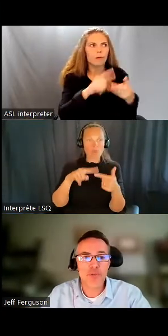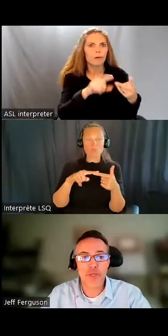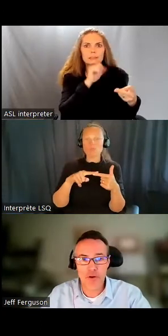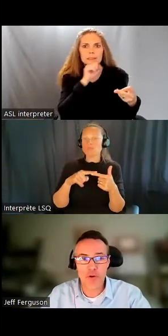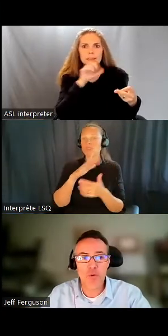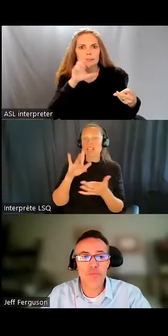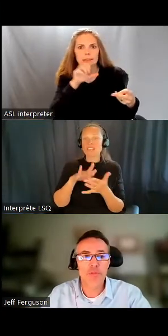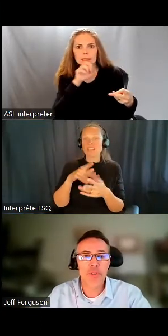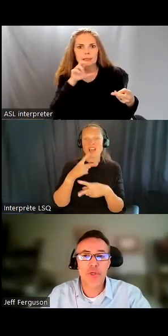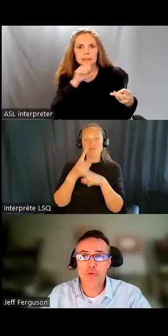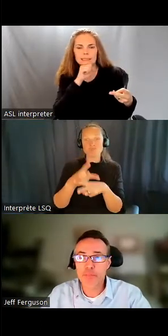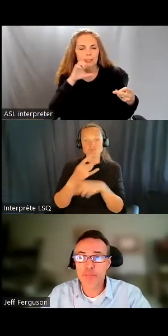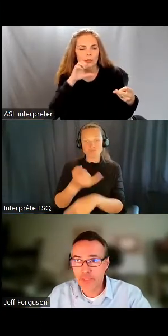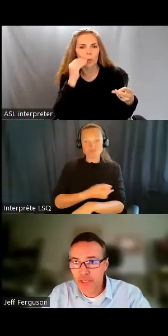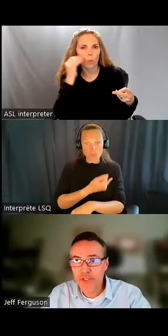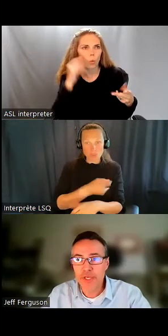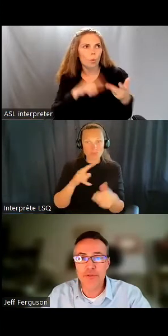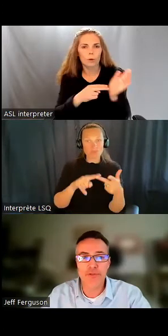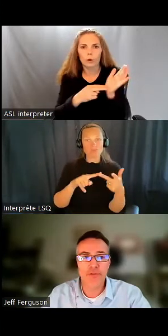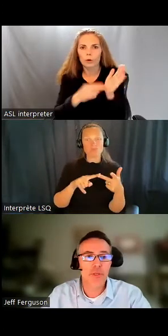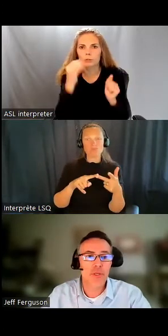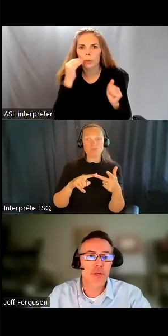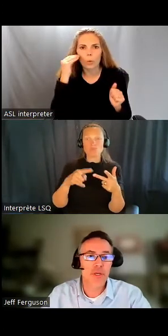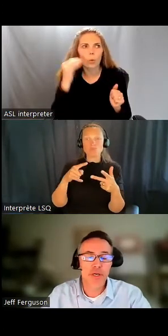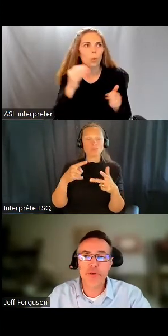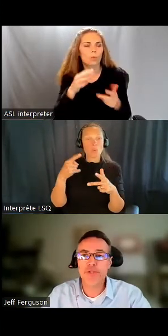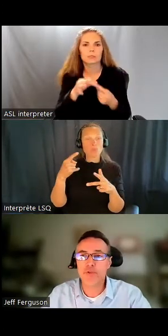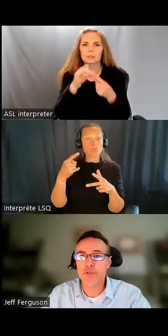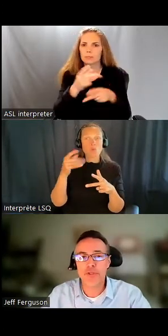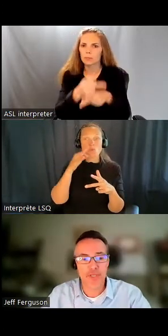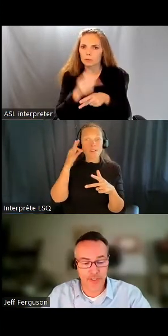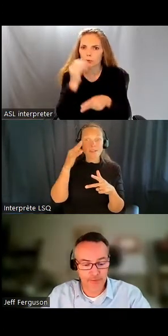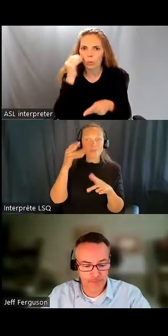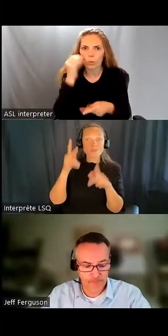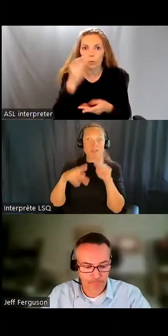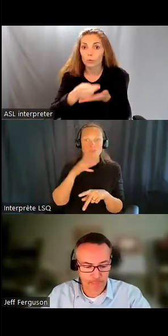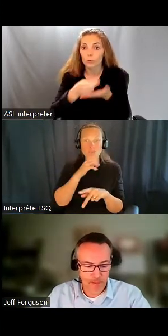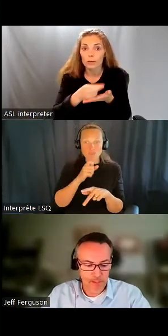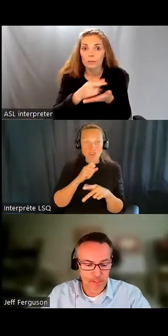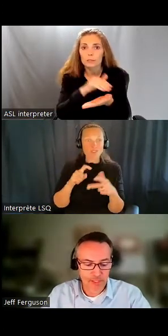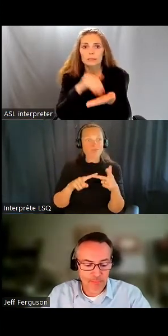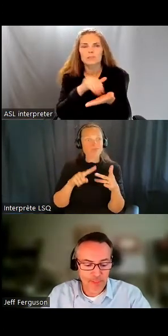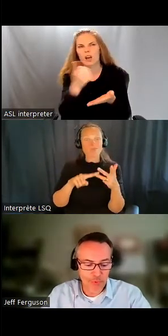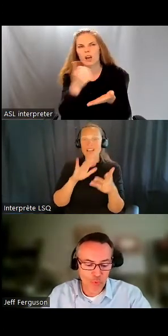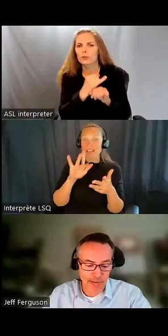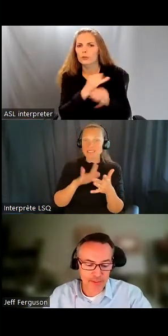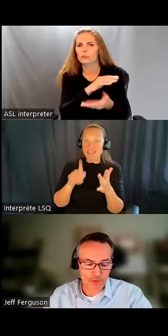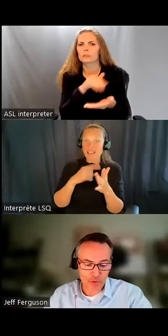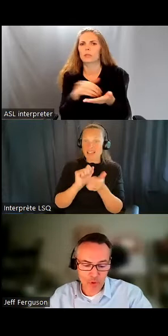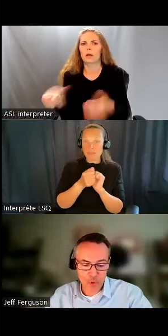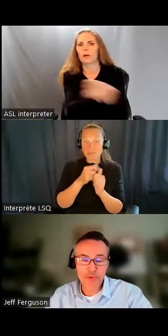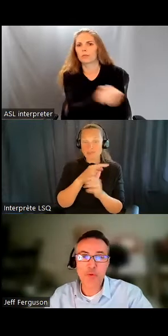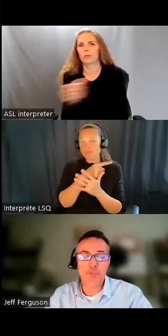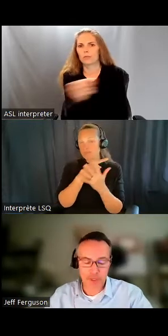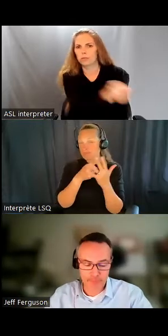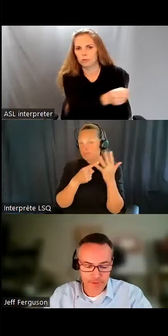infirmiers, les foyers pour personnes âgées, les foyers de soins spéciaux, soins personnels, les centres de rééducation ou d'autres